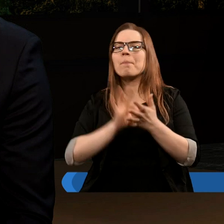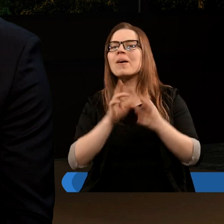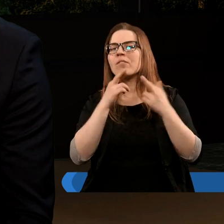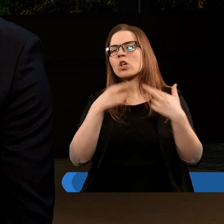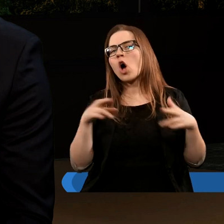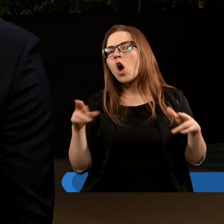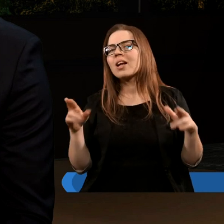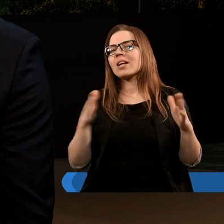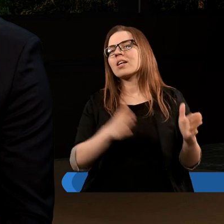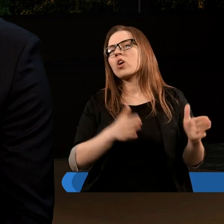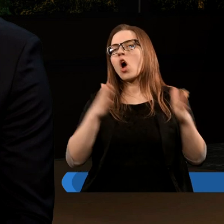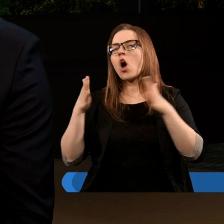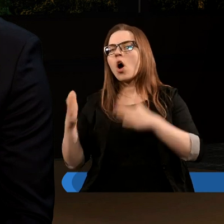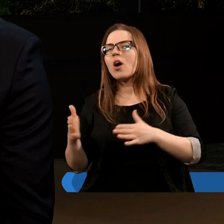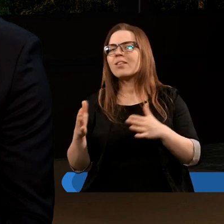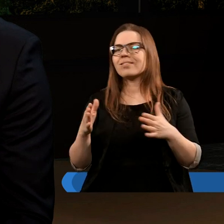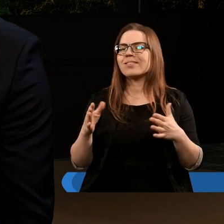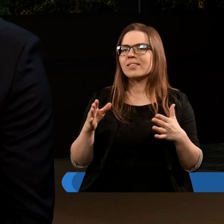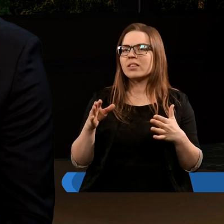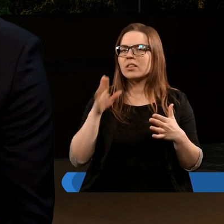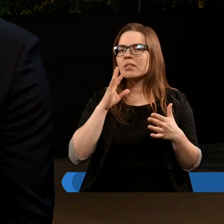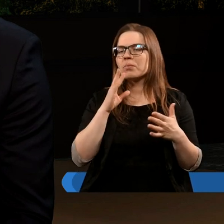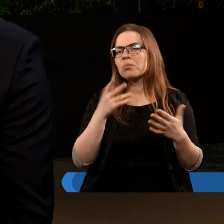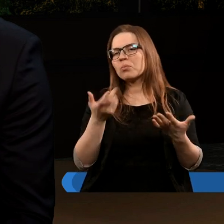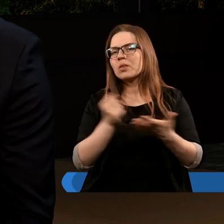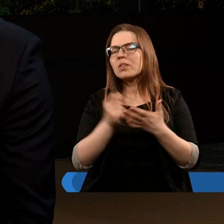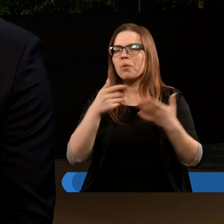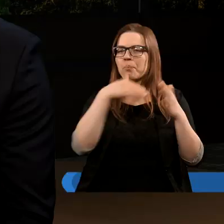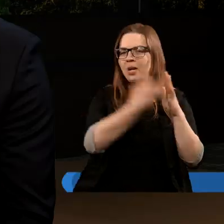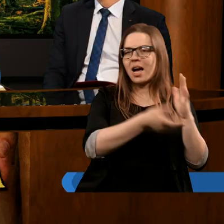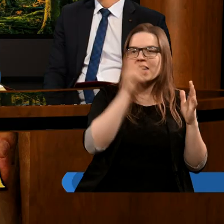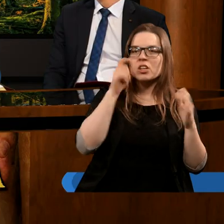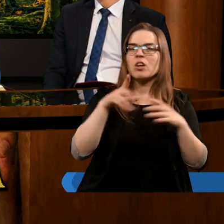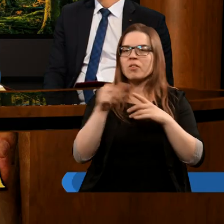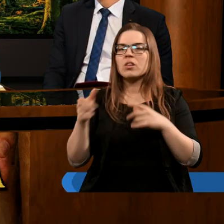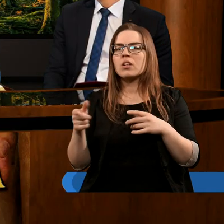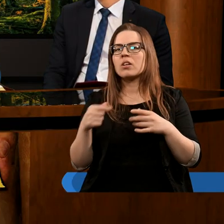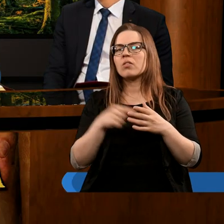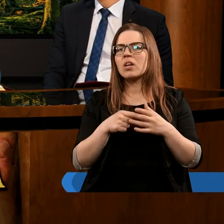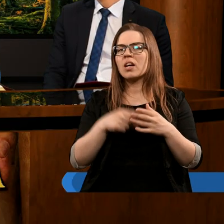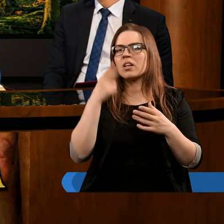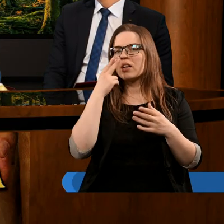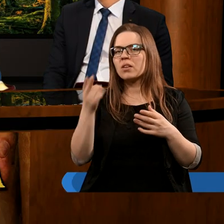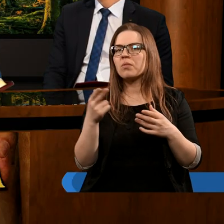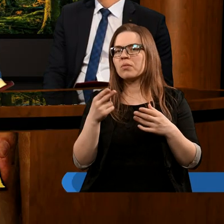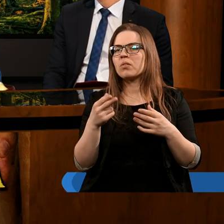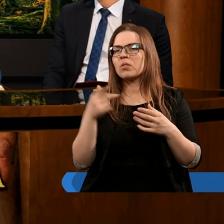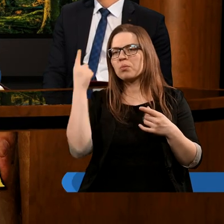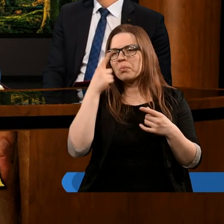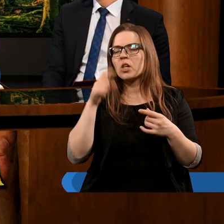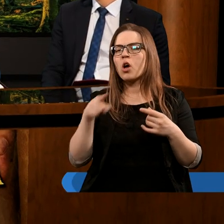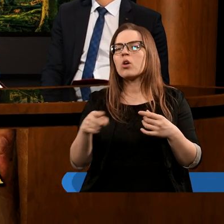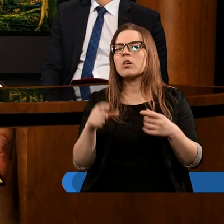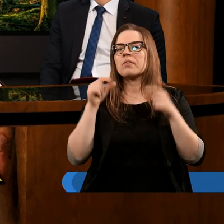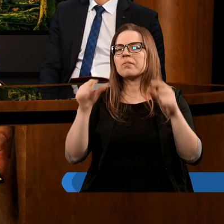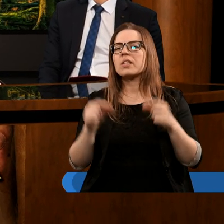rodzaju kolejne zwycięstwo, a z drugiej strony przegrana szatana. I to jest niesamowite, bo my przywykliśmy myśleć